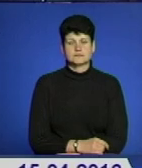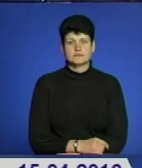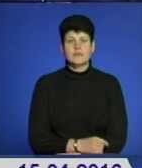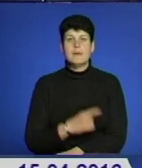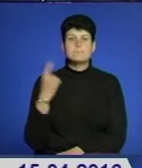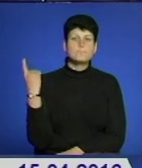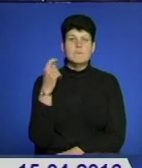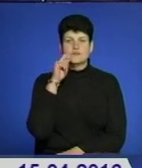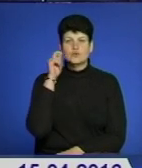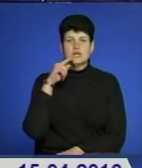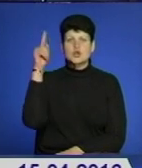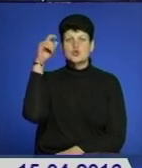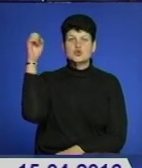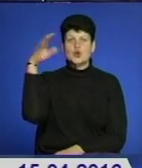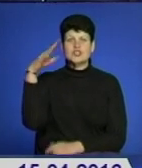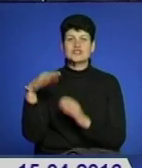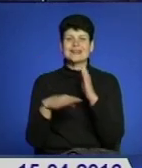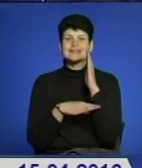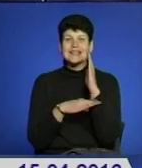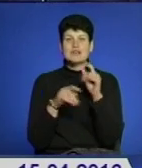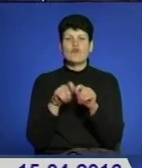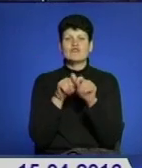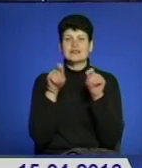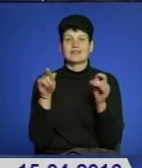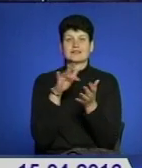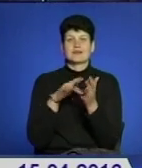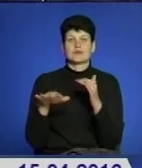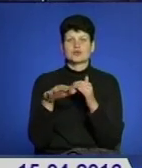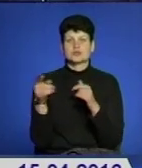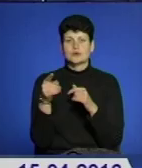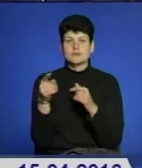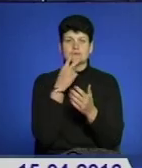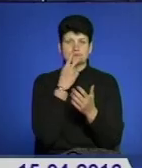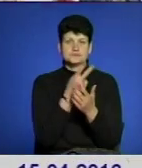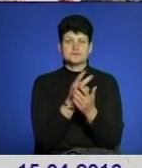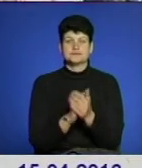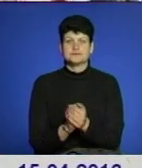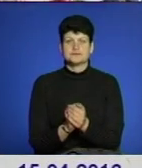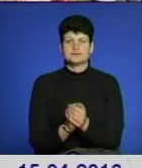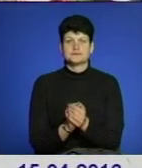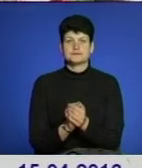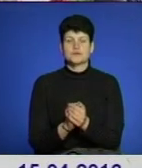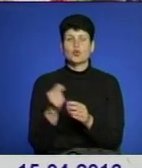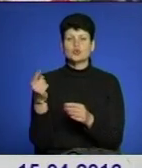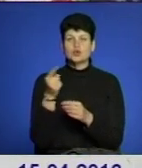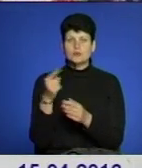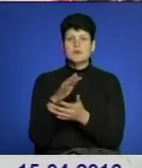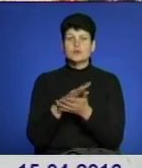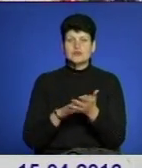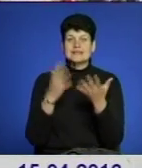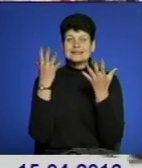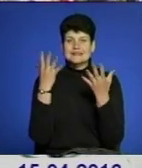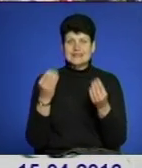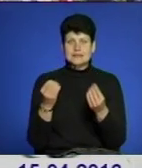Перше в Україні сонячне дерево відкрили на центральній площі Тернополя. Більше дивимося далі. У Тернополі тривають дні